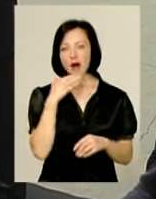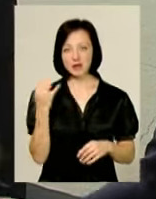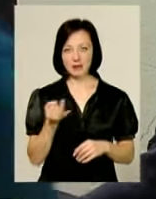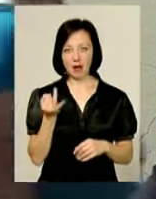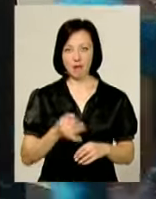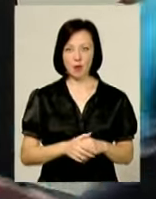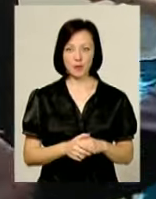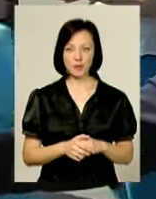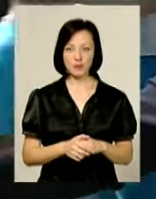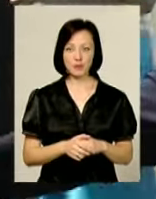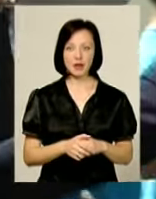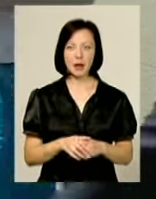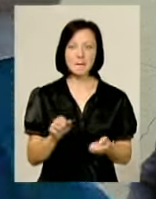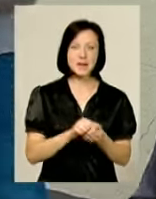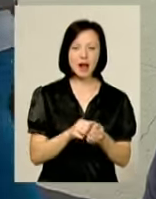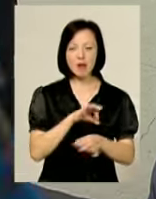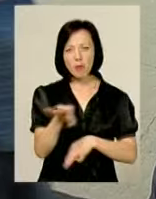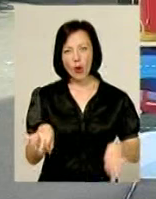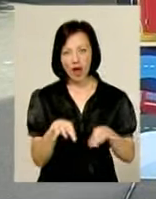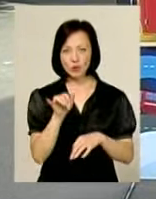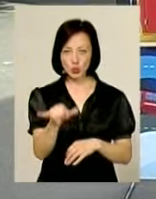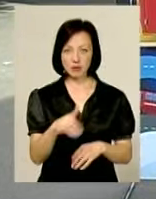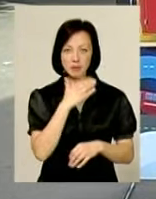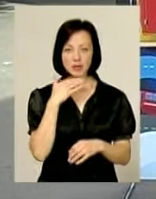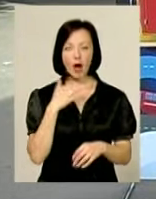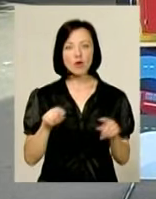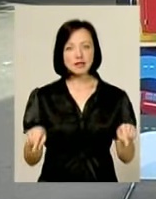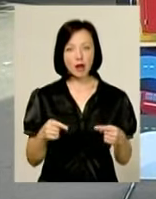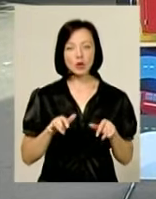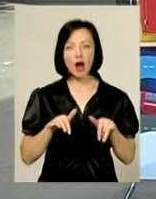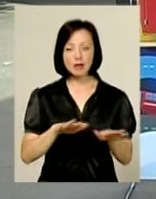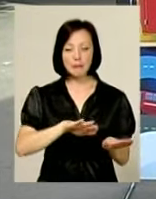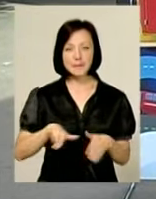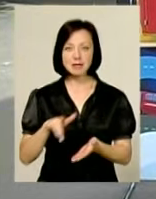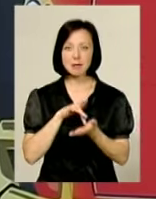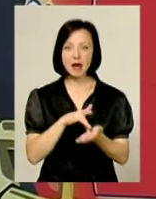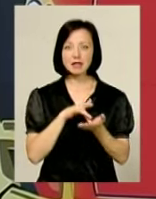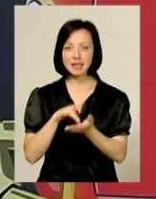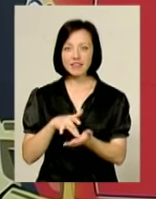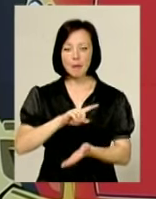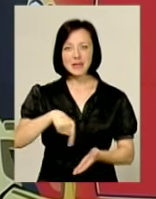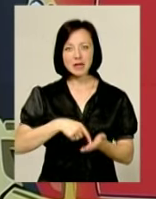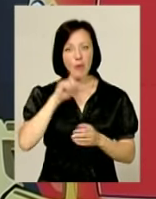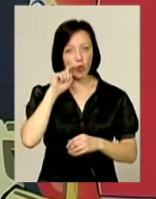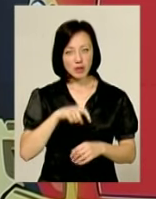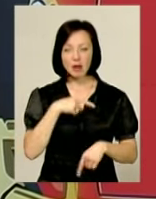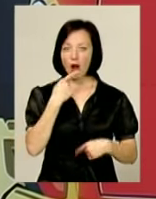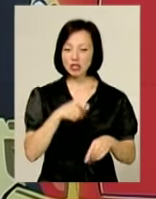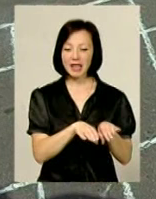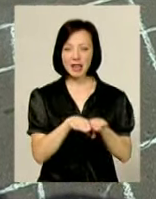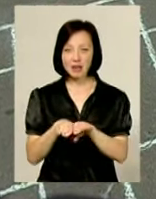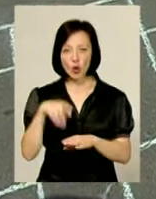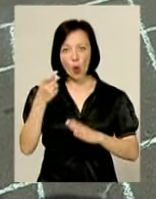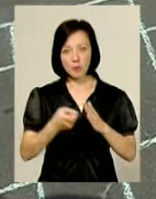цікавих матеріалів, цікаві проекти у них. Організатори ж акції після мандрівки українськими містами відзначають. Рівень